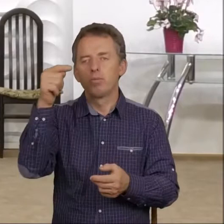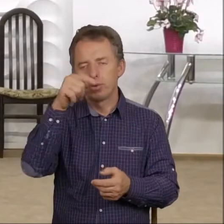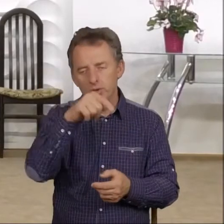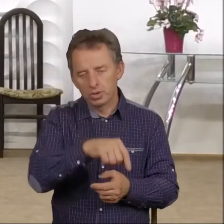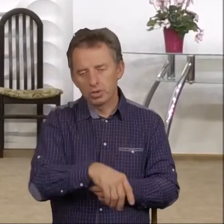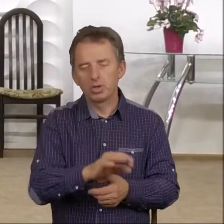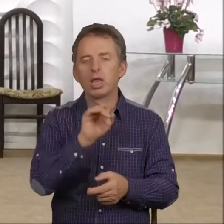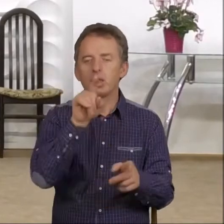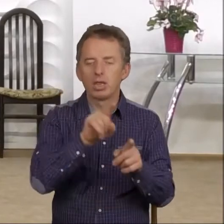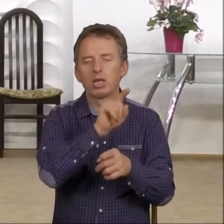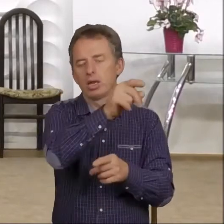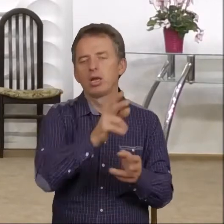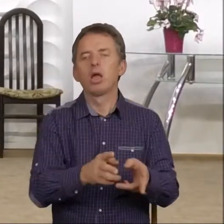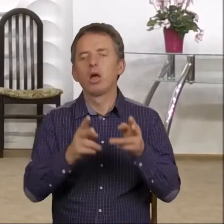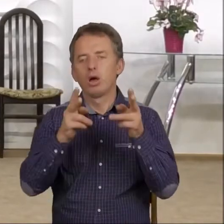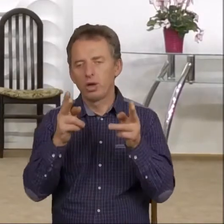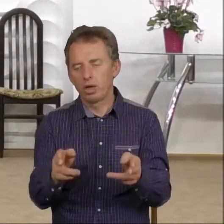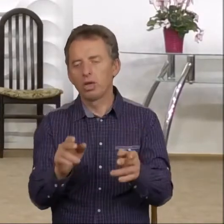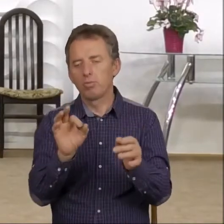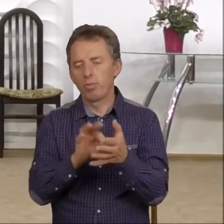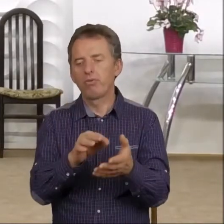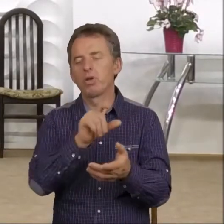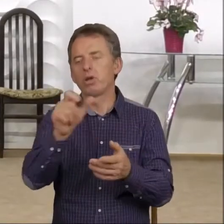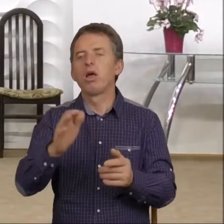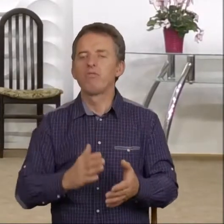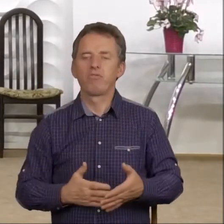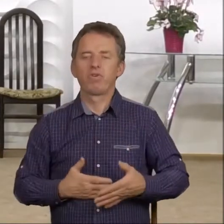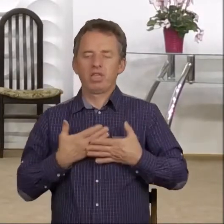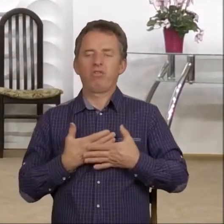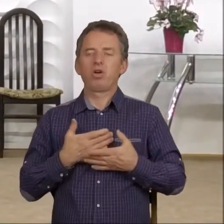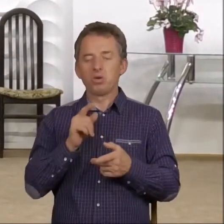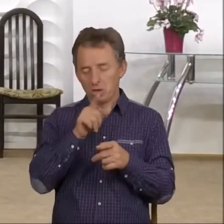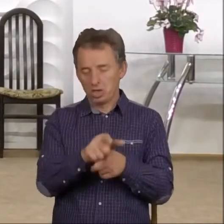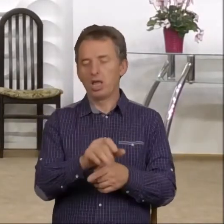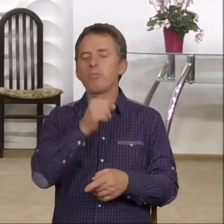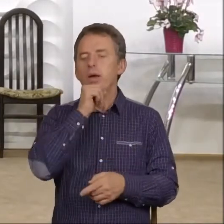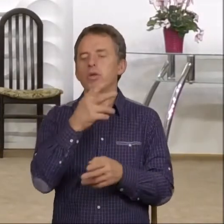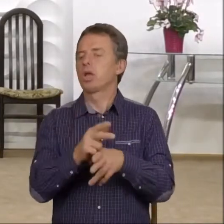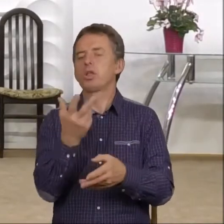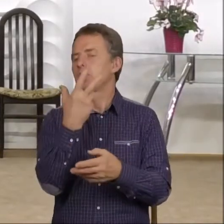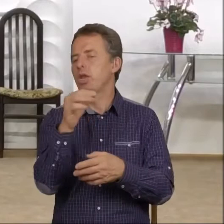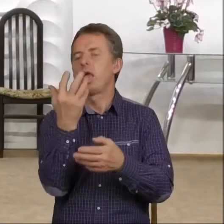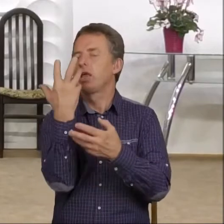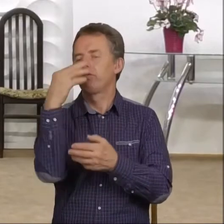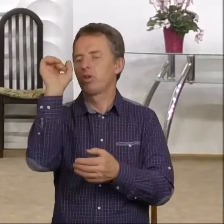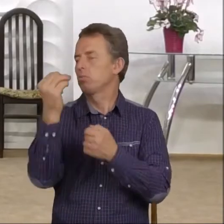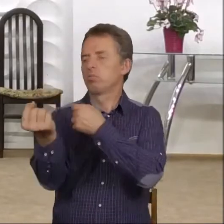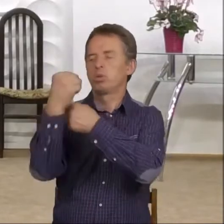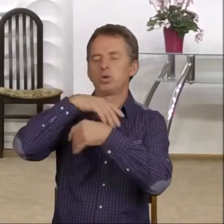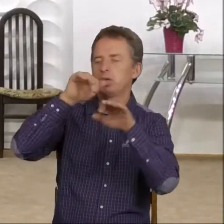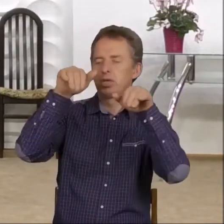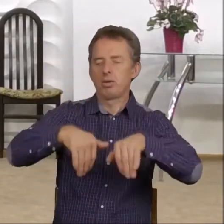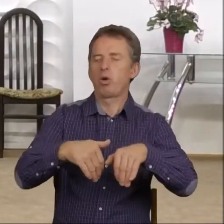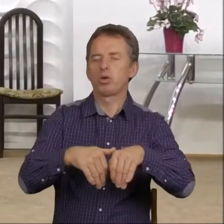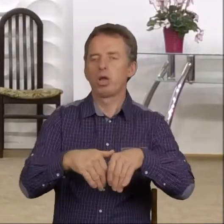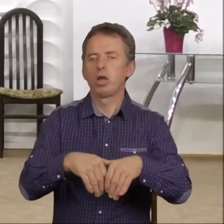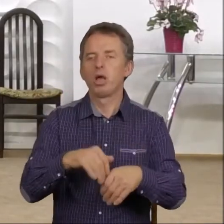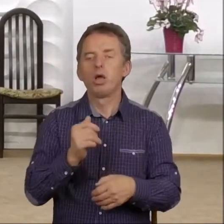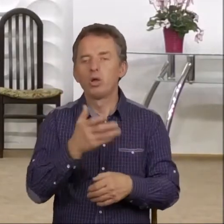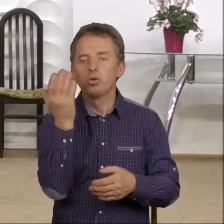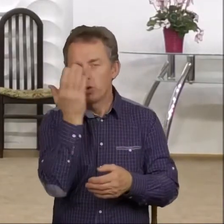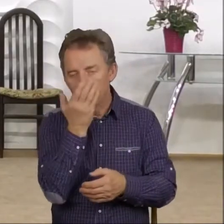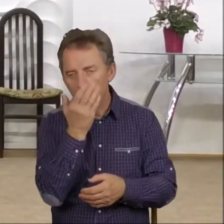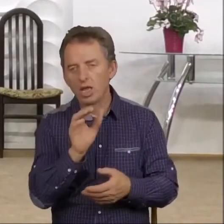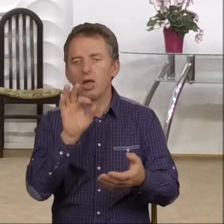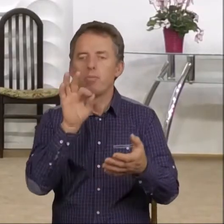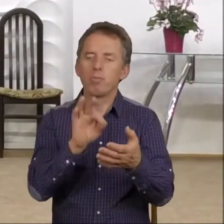kres. Ale do pewnego czasu wydawało mu się, że jest niezwyciężony. My czytamy to i robimy